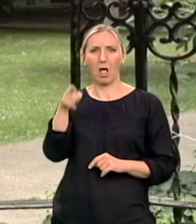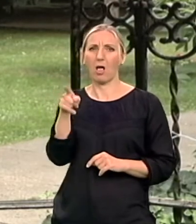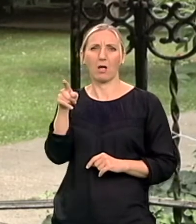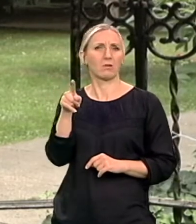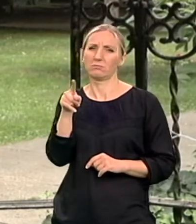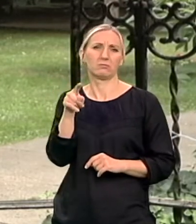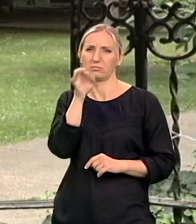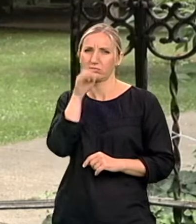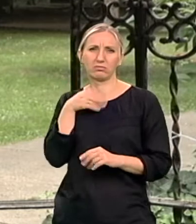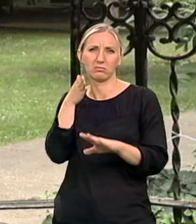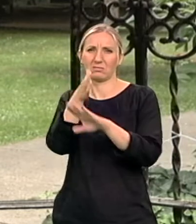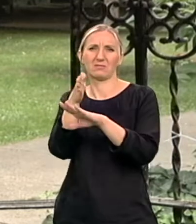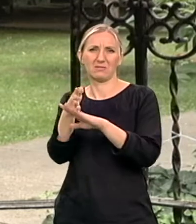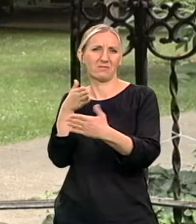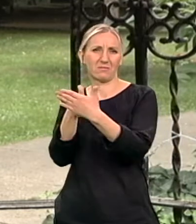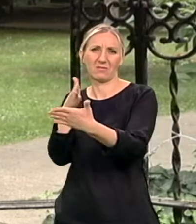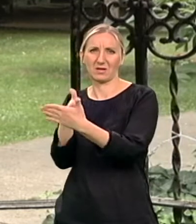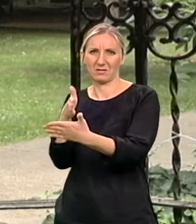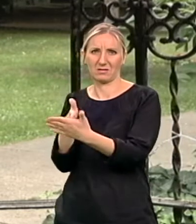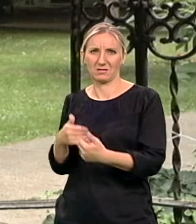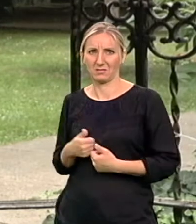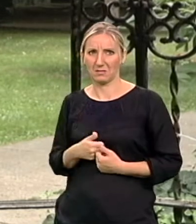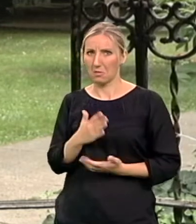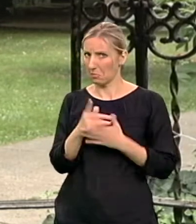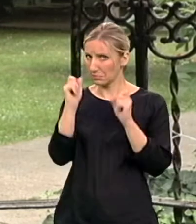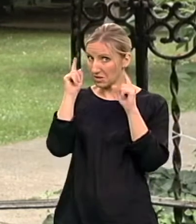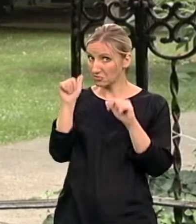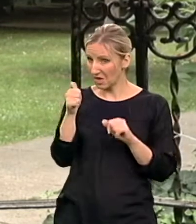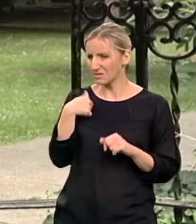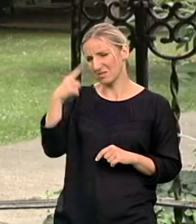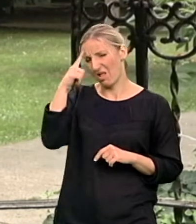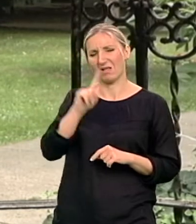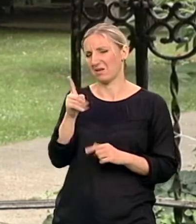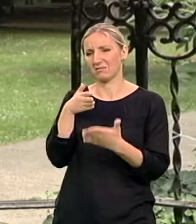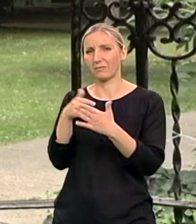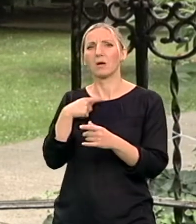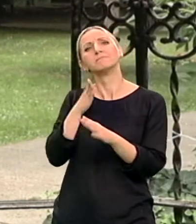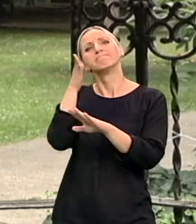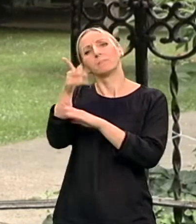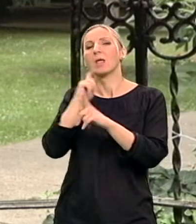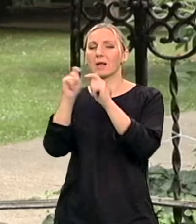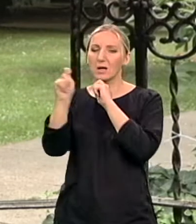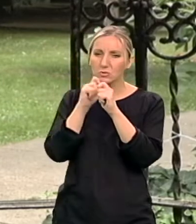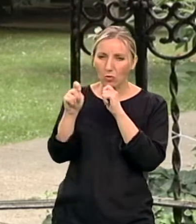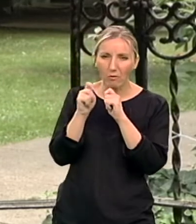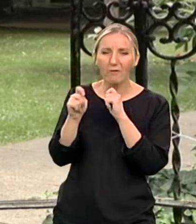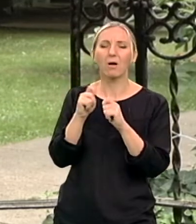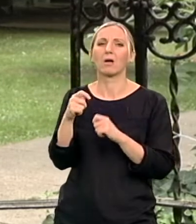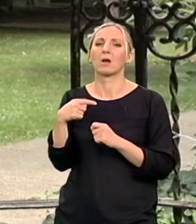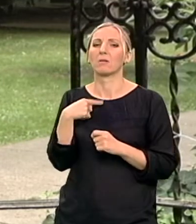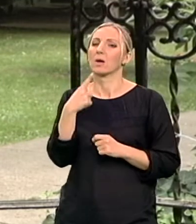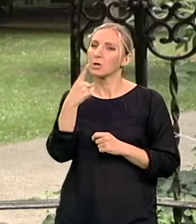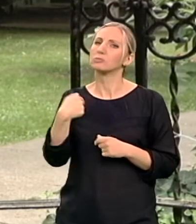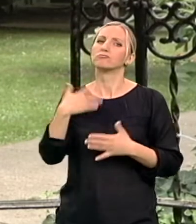apsolutno nepristupačan jer onako bilo bi znenađujuće da jeste. I onda sam otišla da razgovaram sa njima, prosto da im kažem da ja želim tu da